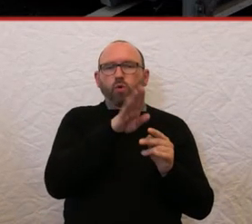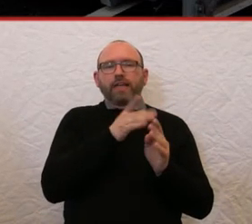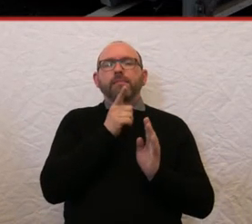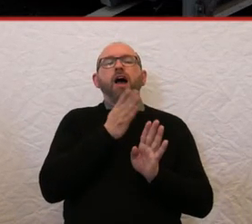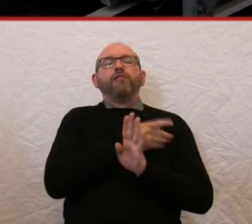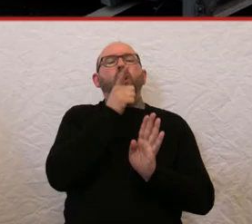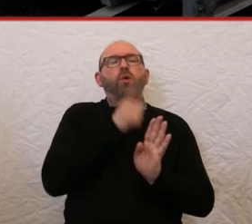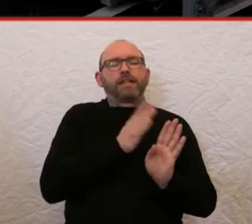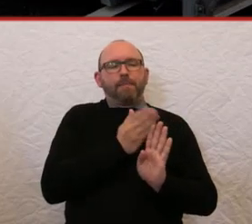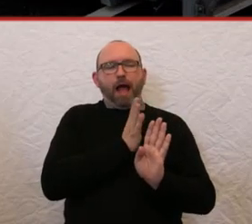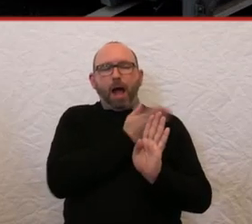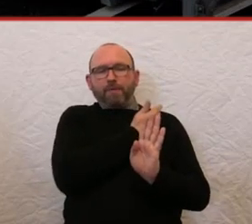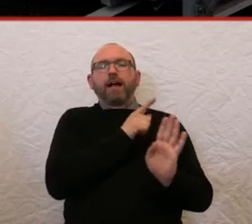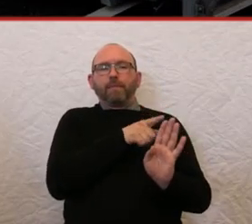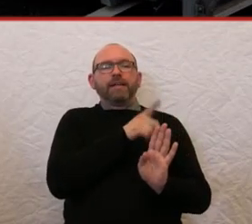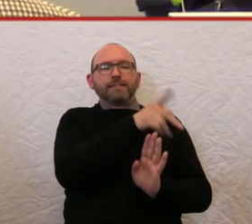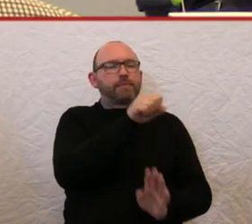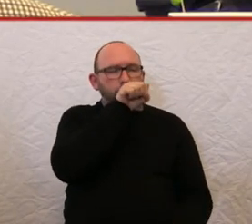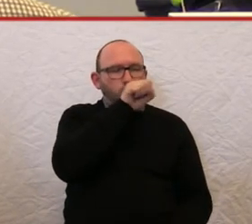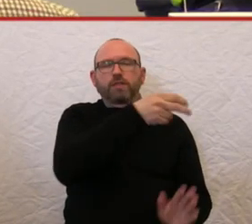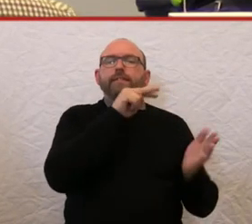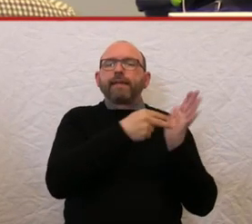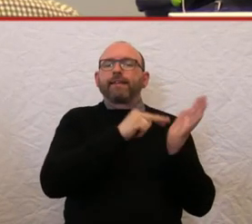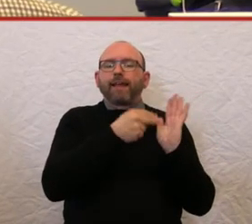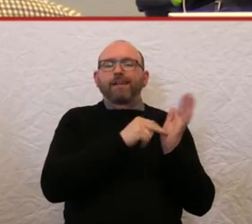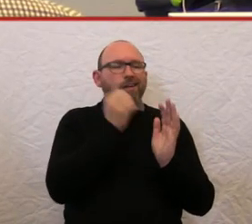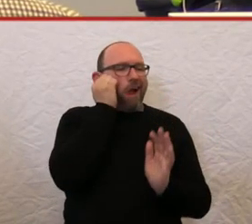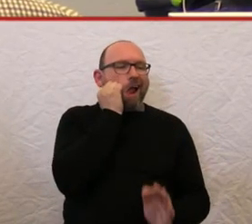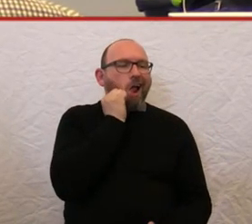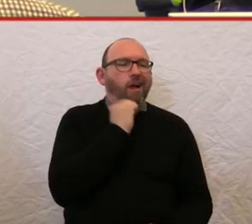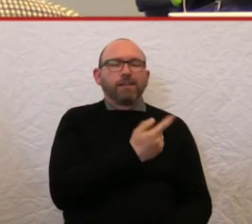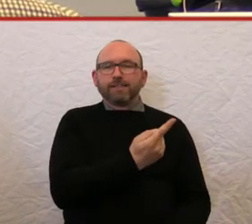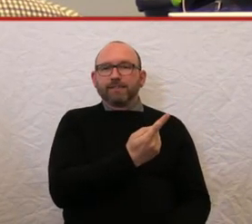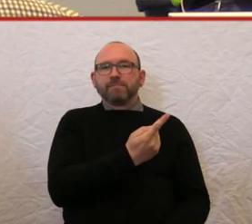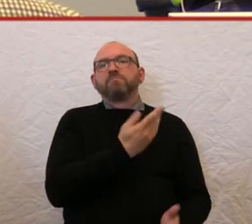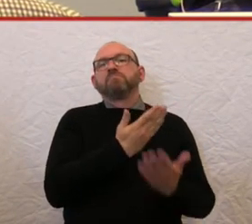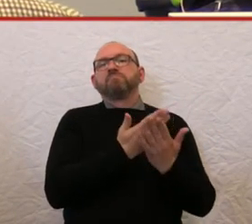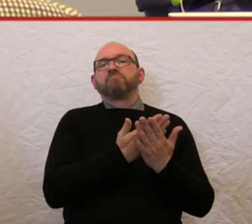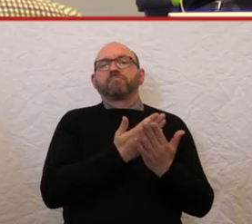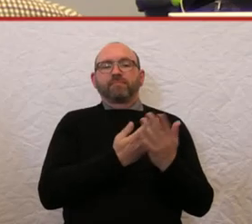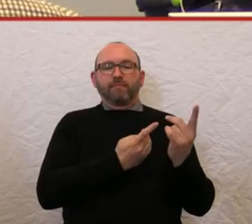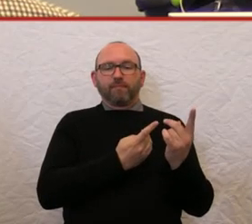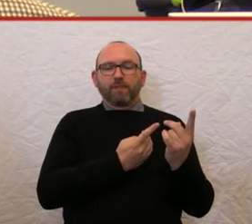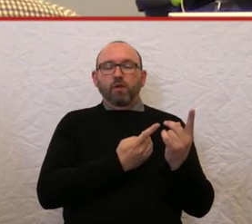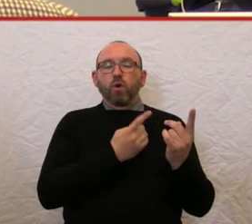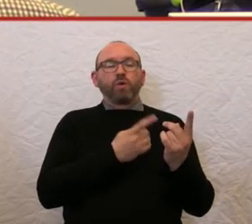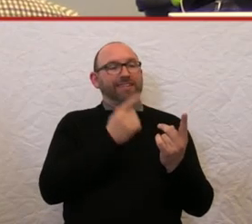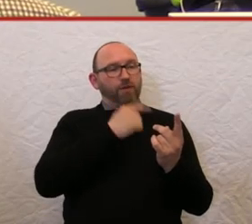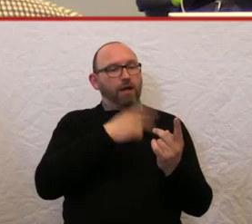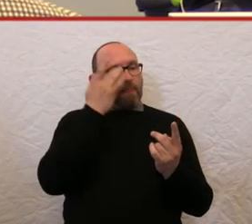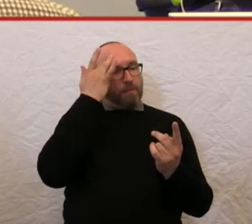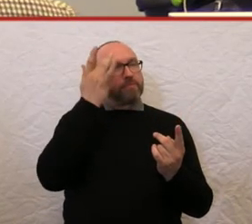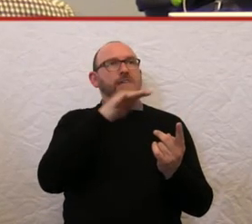lassen möchte, lieben ja Technik und die machen einfach, glaube ich, von ihrer Geisteshaltung her